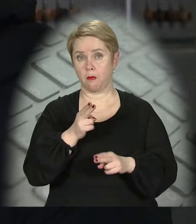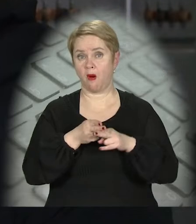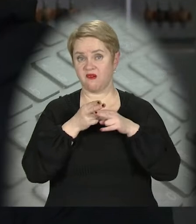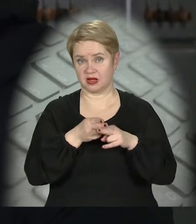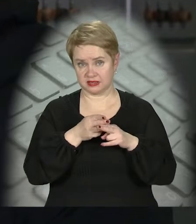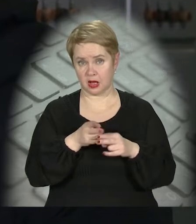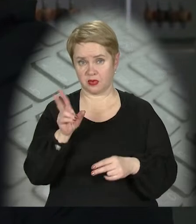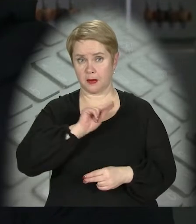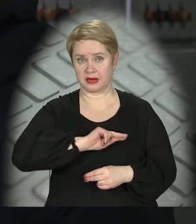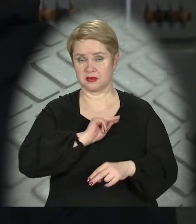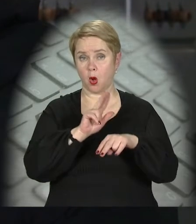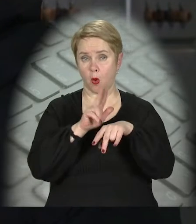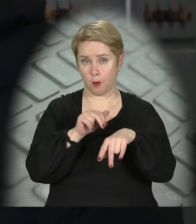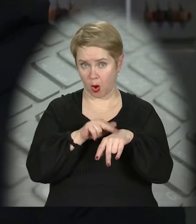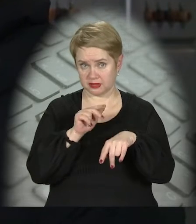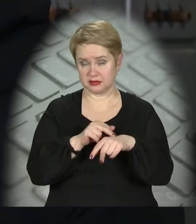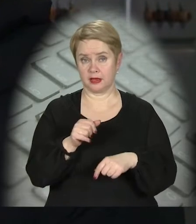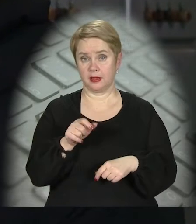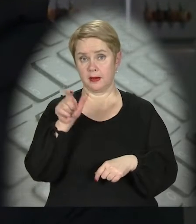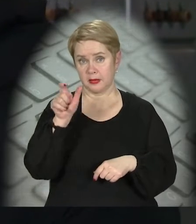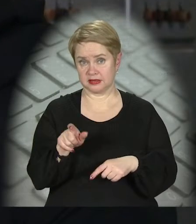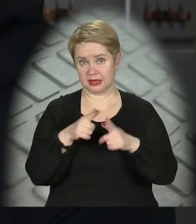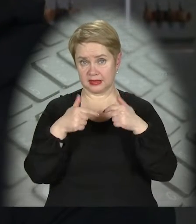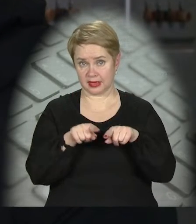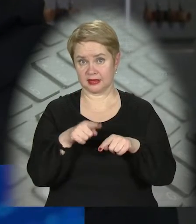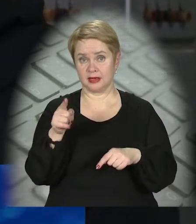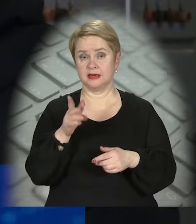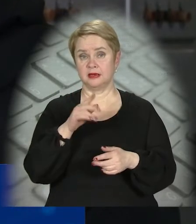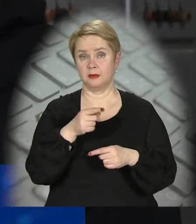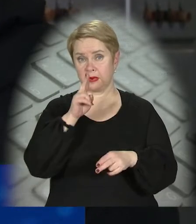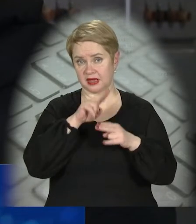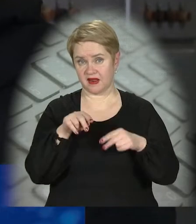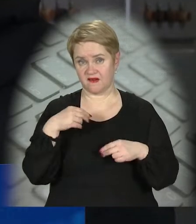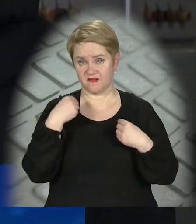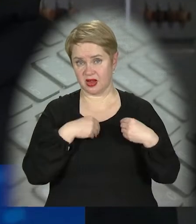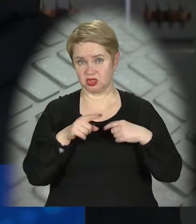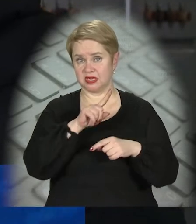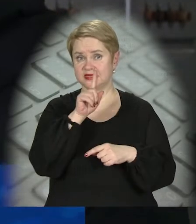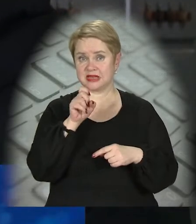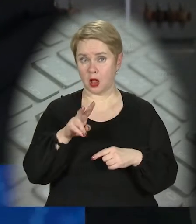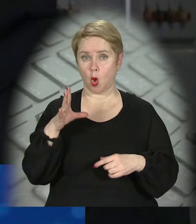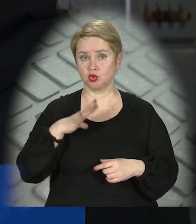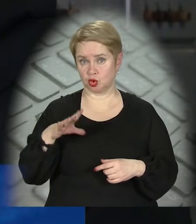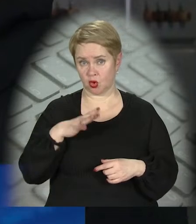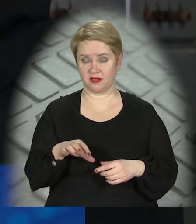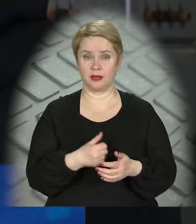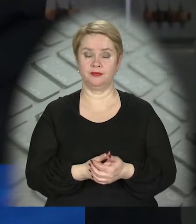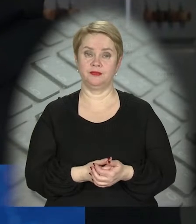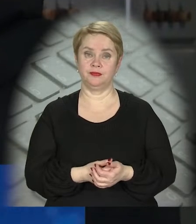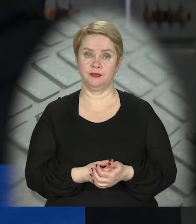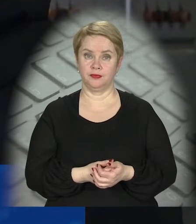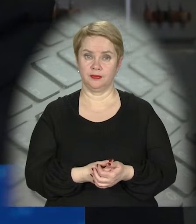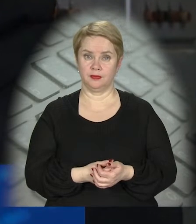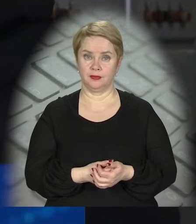разом з працівниками поліції та працівником підрозділу, де знайдено речі, зали очікування зазвичай,